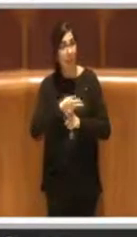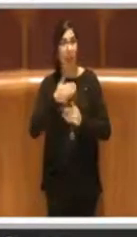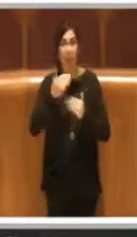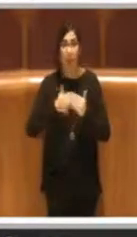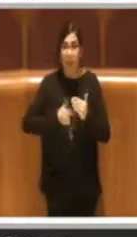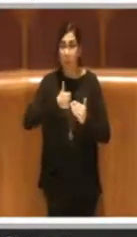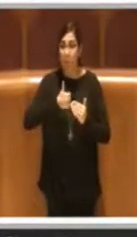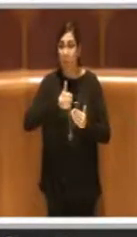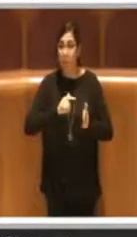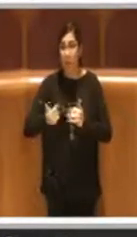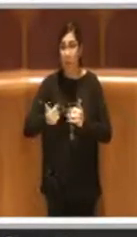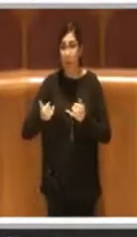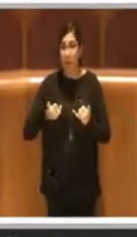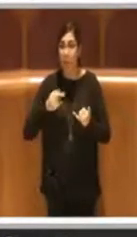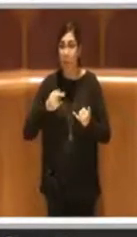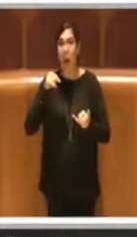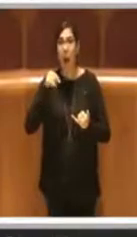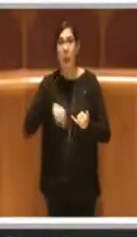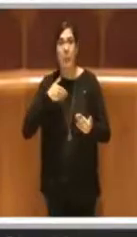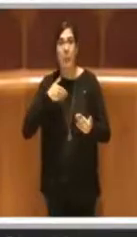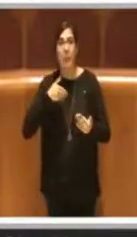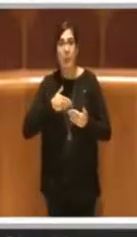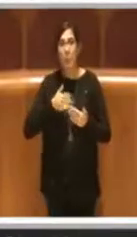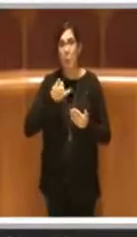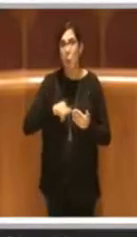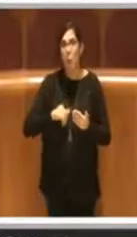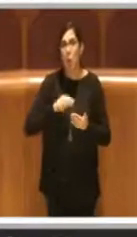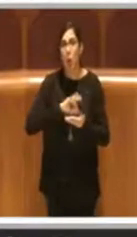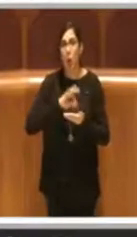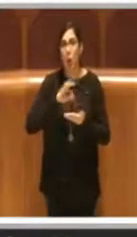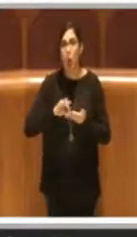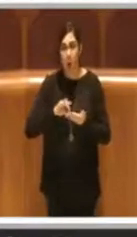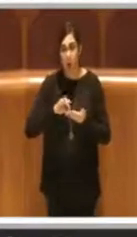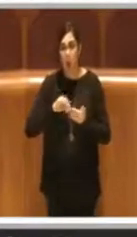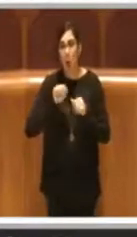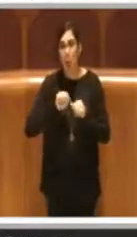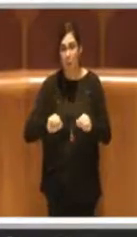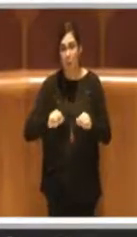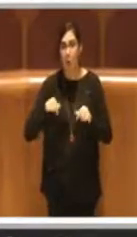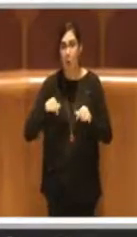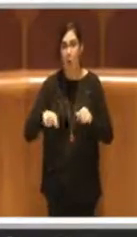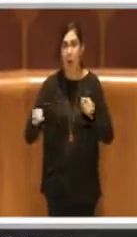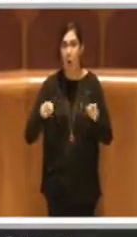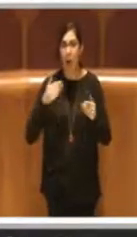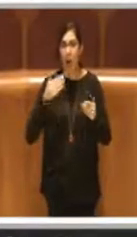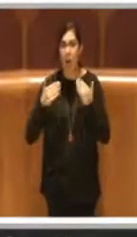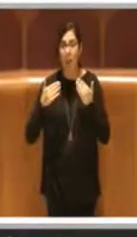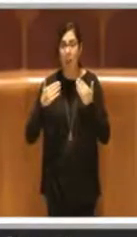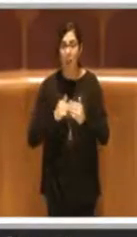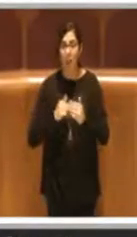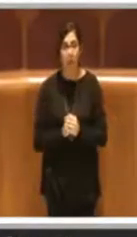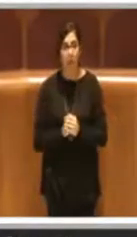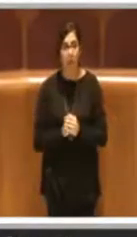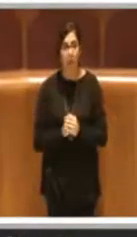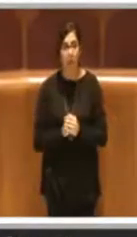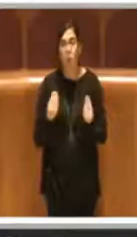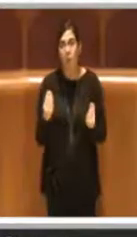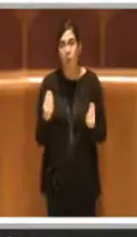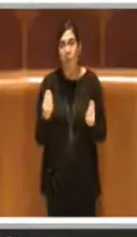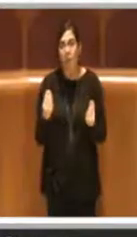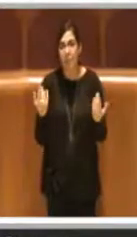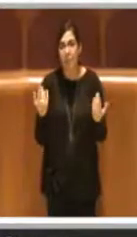dicembre, e quindi, ecco, oggi sostanzialmente è l'ultimo giorno utile per poterlo fare in assemblea. E quindi, ecco,